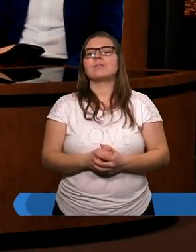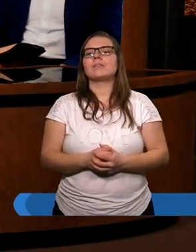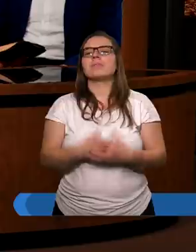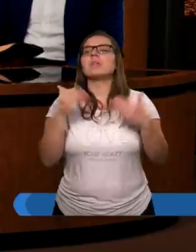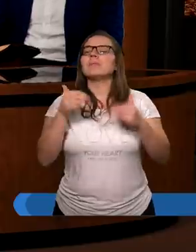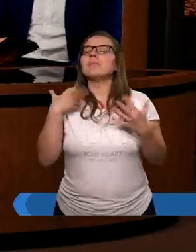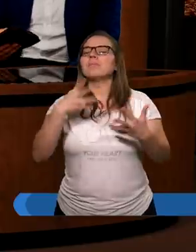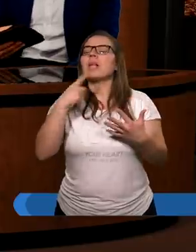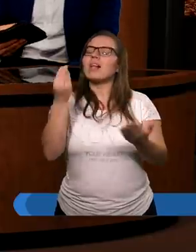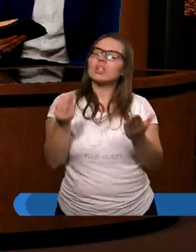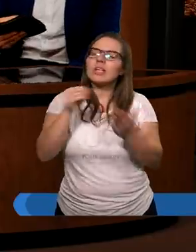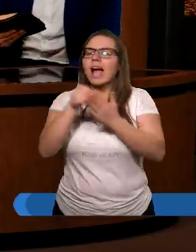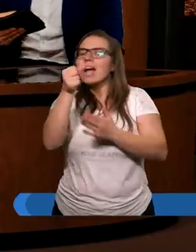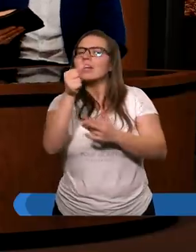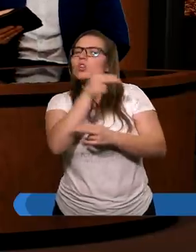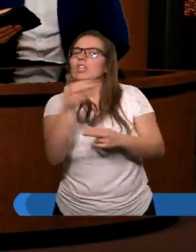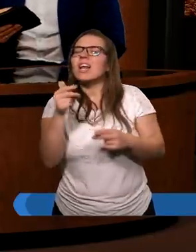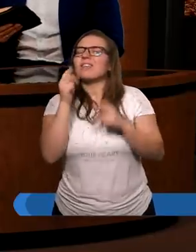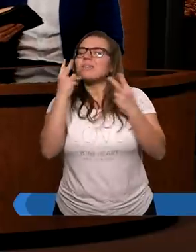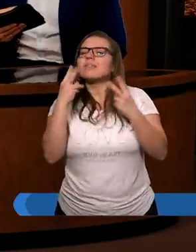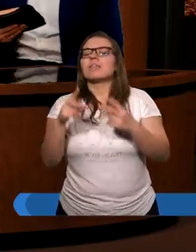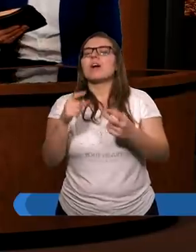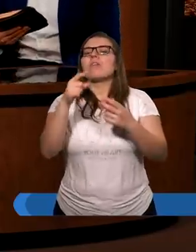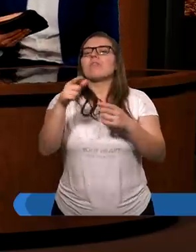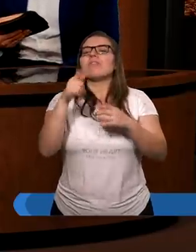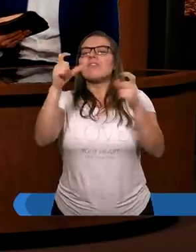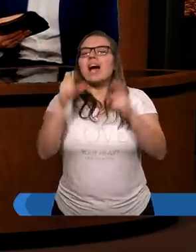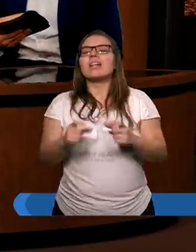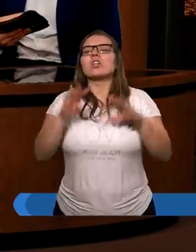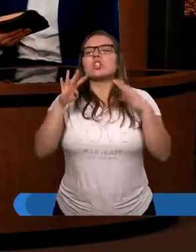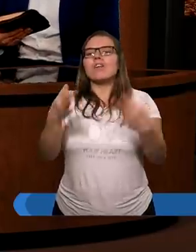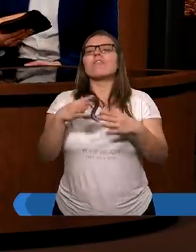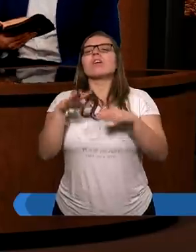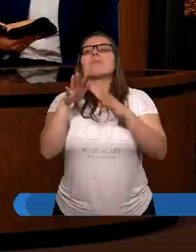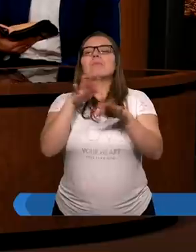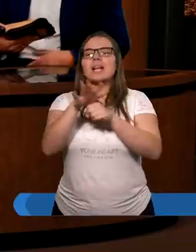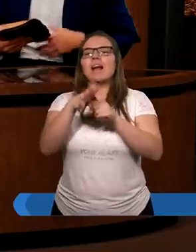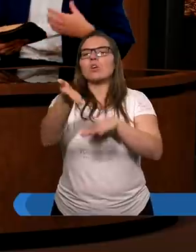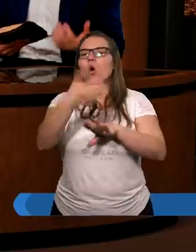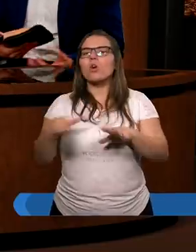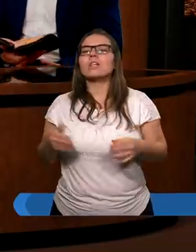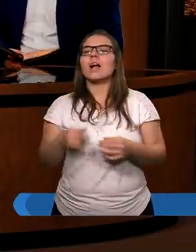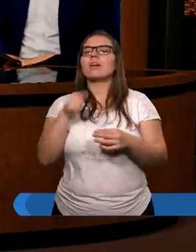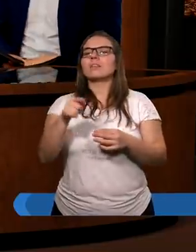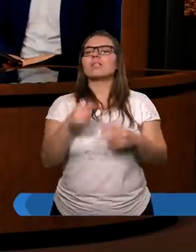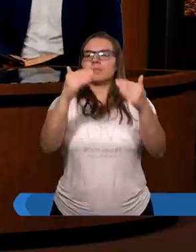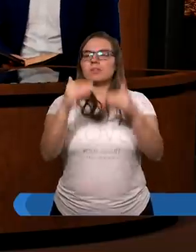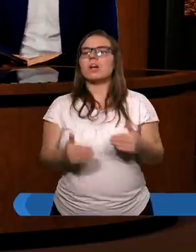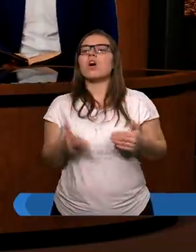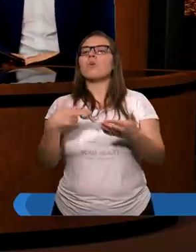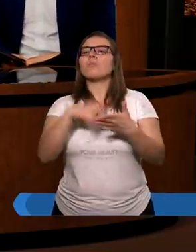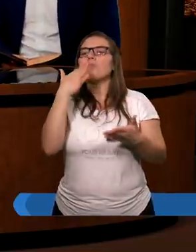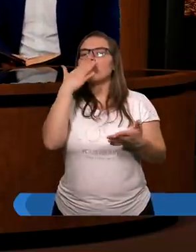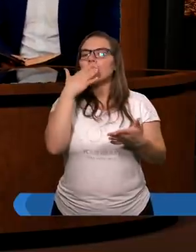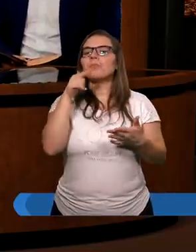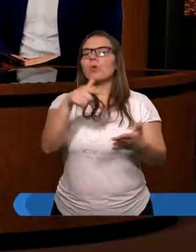Ja chciałbym jeszcze jedną rzecz podkreślić. w tym 29 wersecie 15 rozdziału, gdzie są wymienione te rzeczy, które